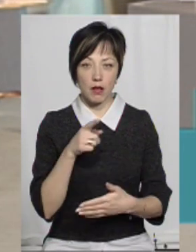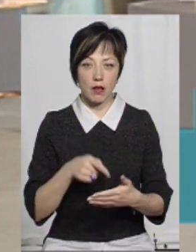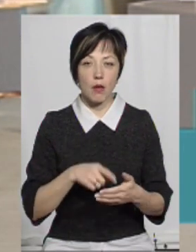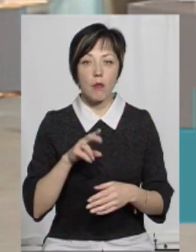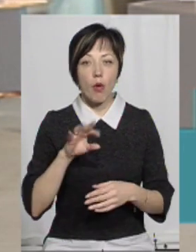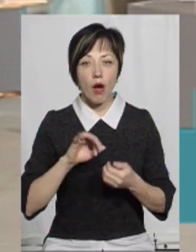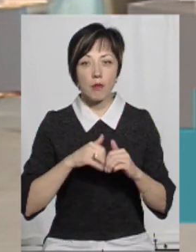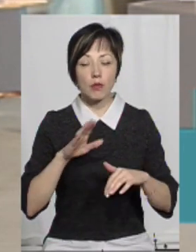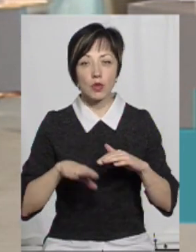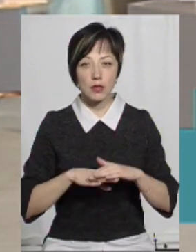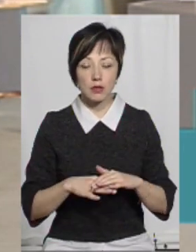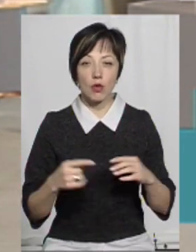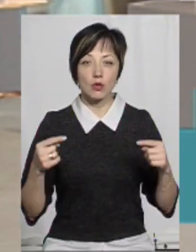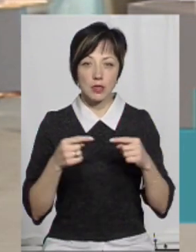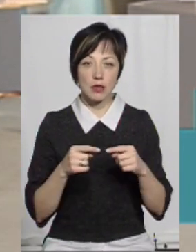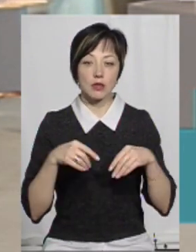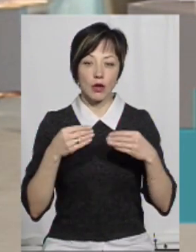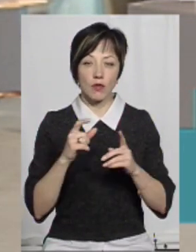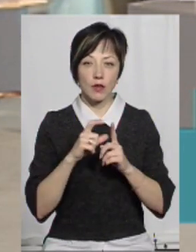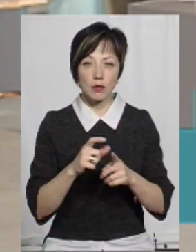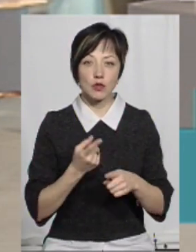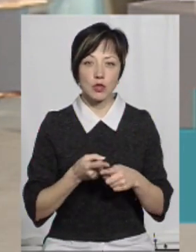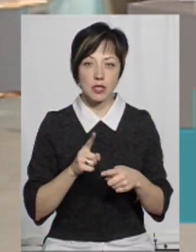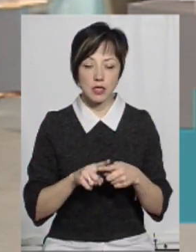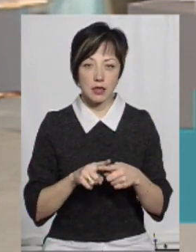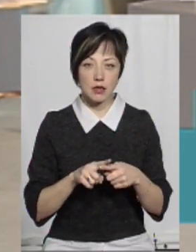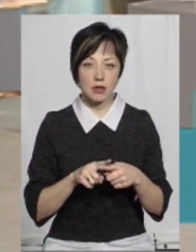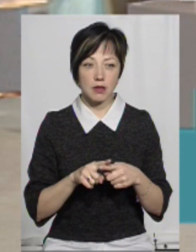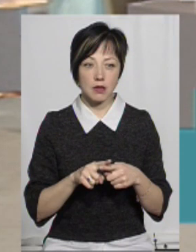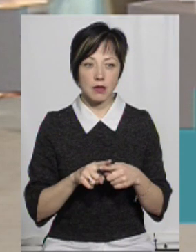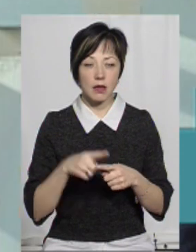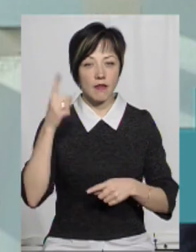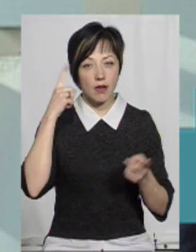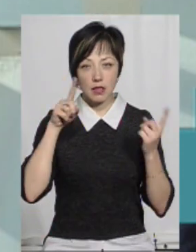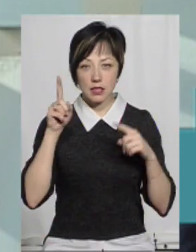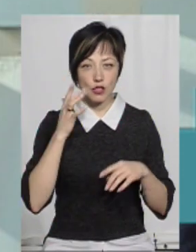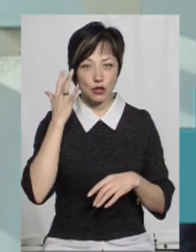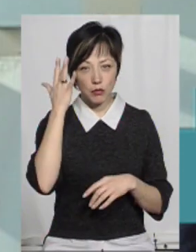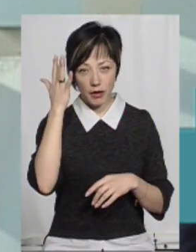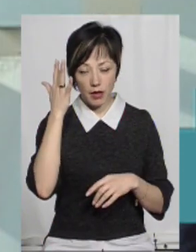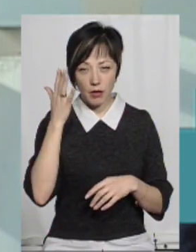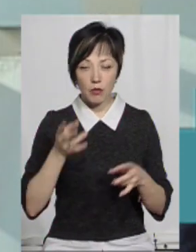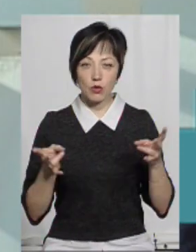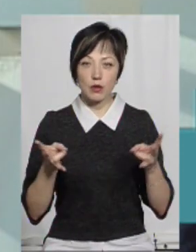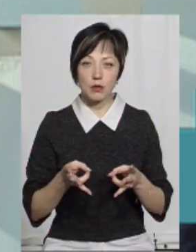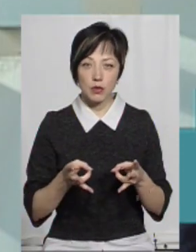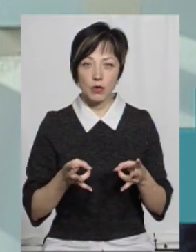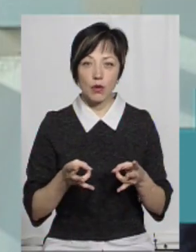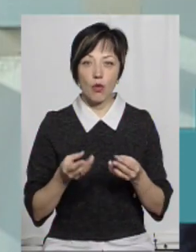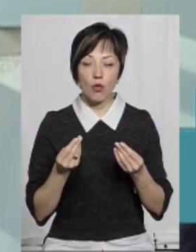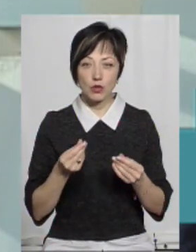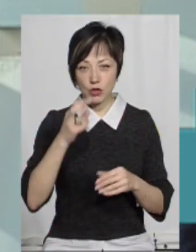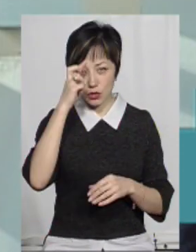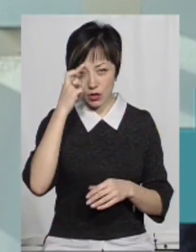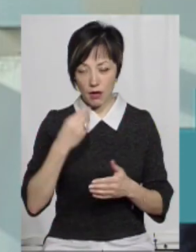Кам'янцю Подільському однозначно даю відповідь, що це, скажімо, такі фантастичні мрії, потрібні однозначно